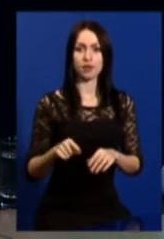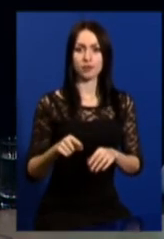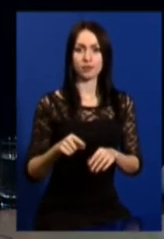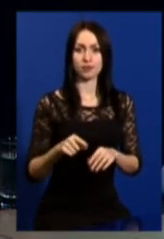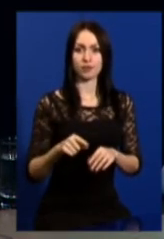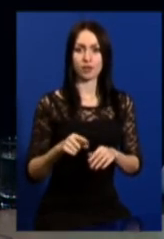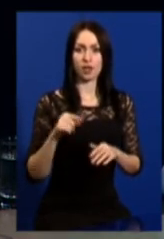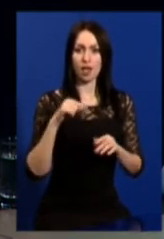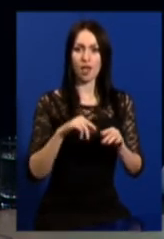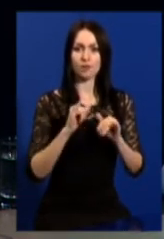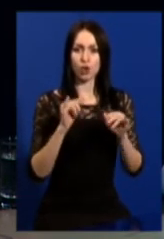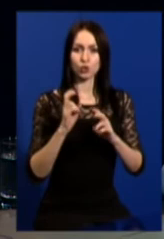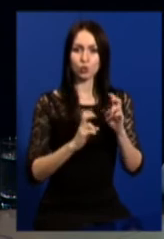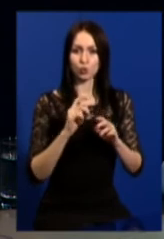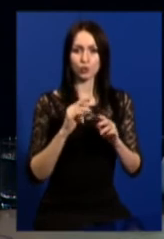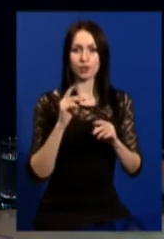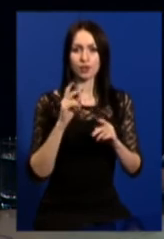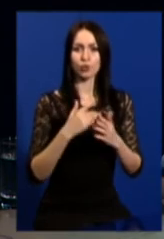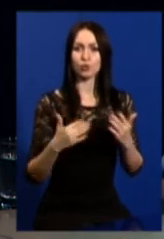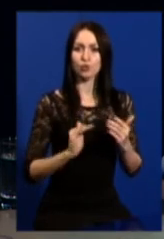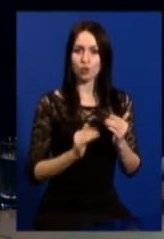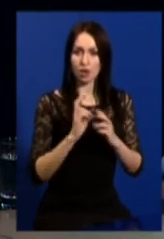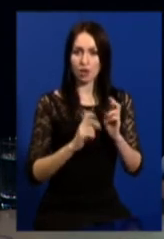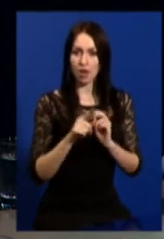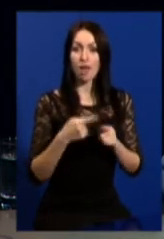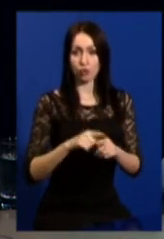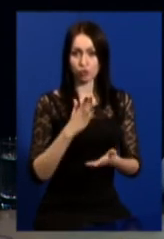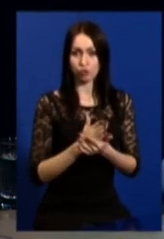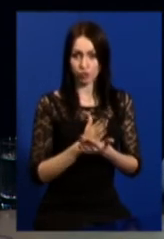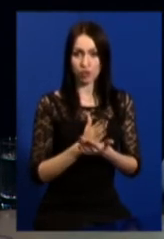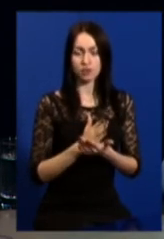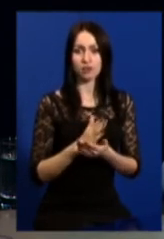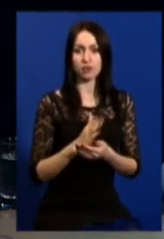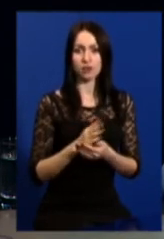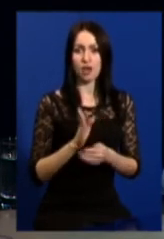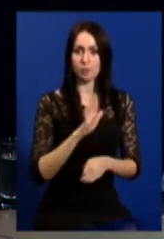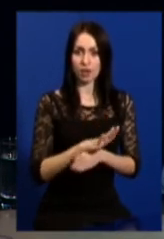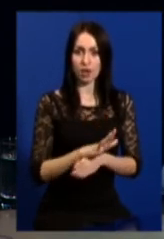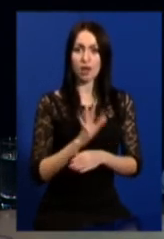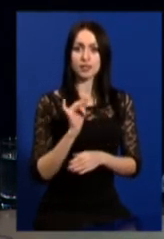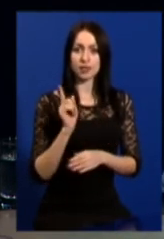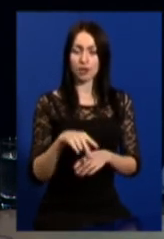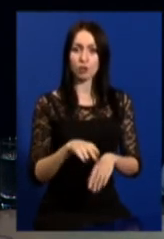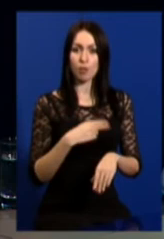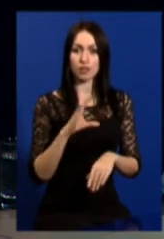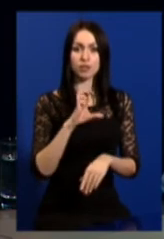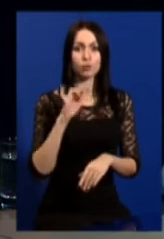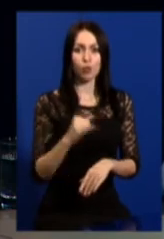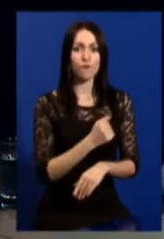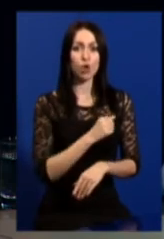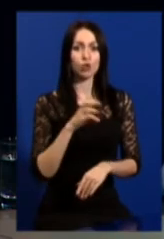критичної інфраструктури, це ж є посилення. До речі, поліція, СБУ,